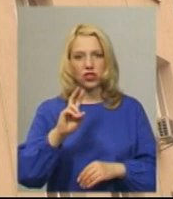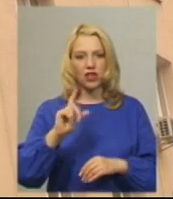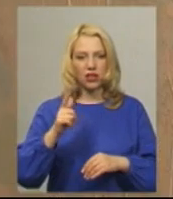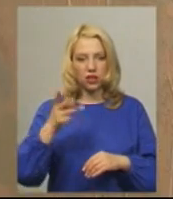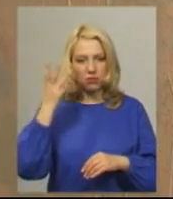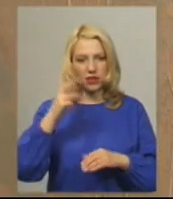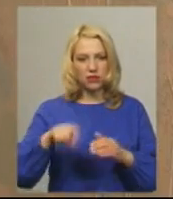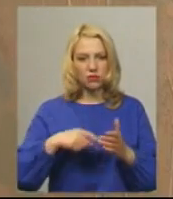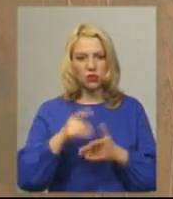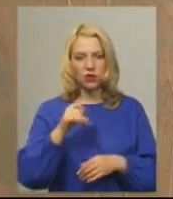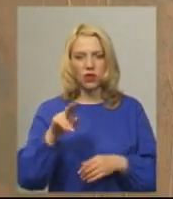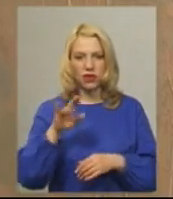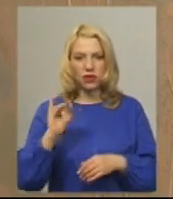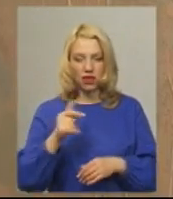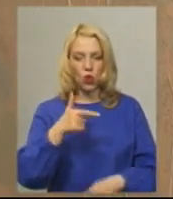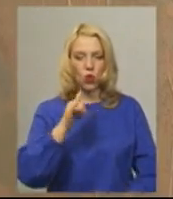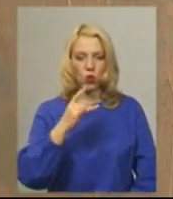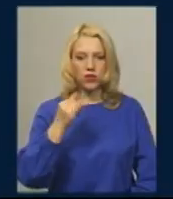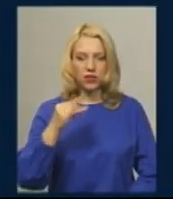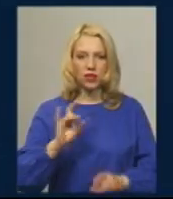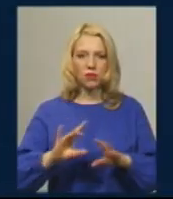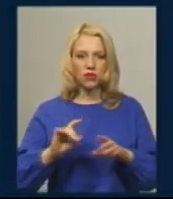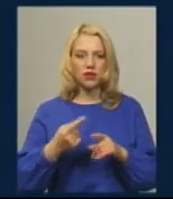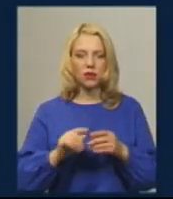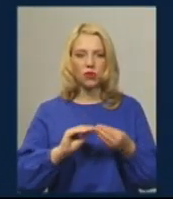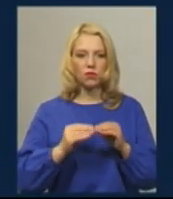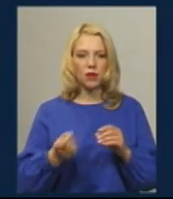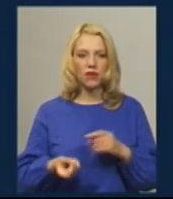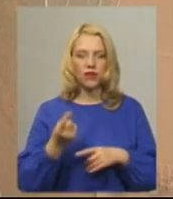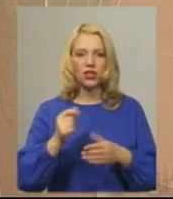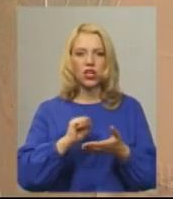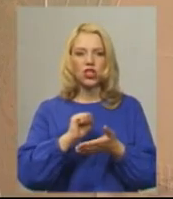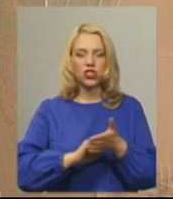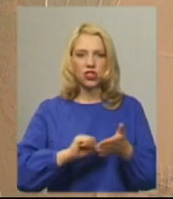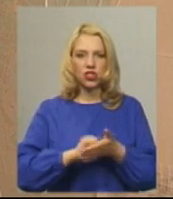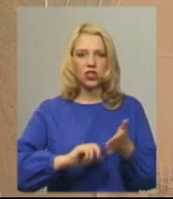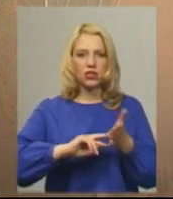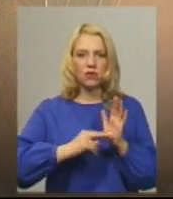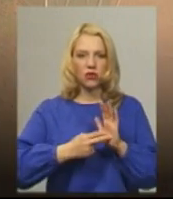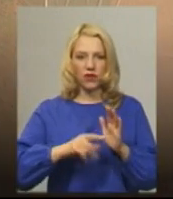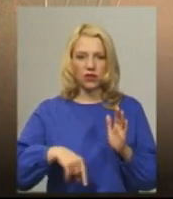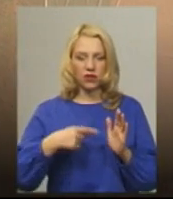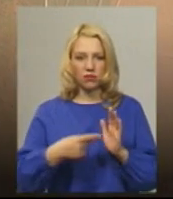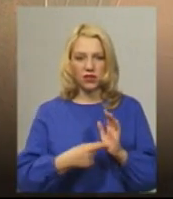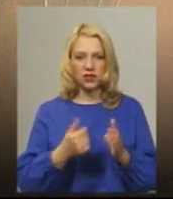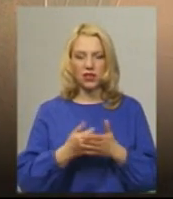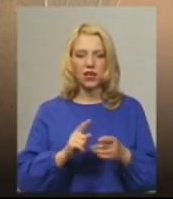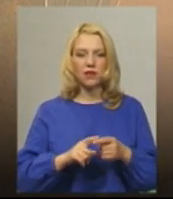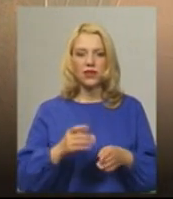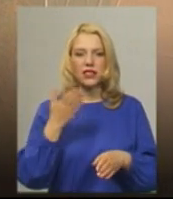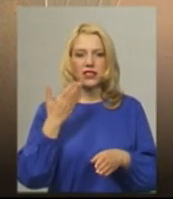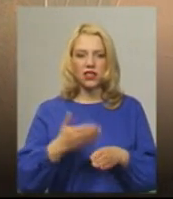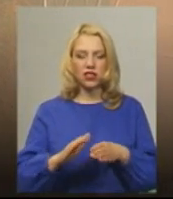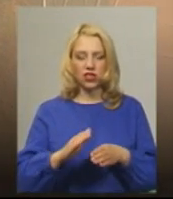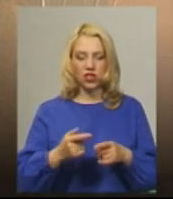Хмельницької міськради Віталій Гурський пояснює, така проблема виникла в першу чергу через планування міста. Значна частина заселеного міста